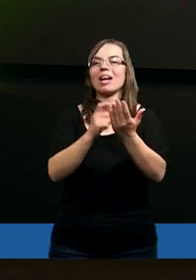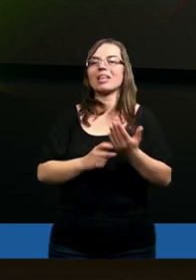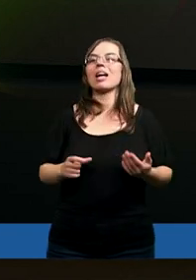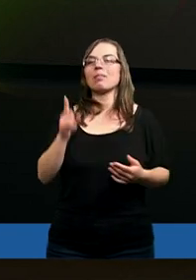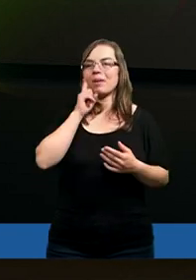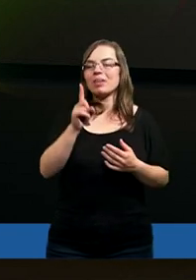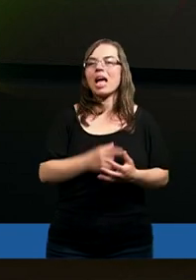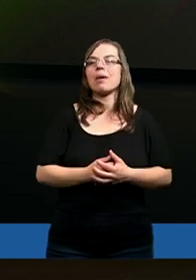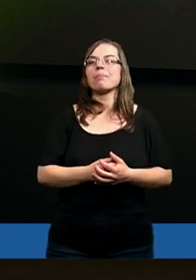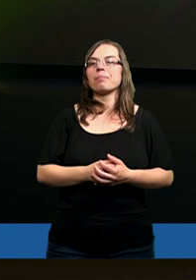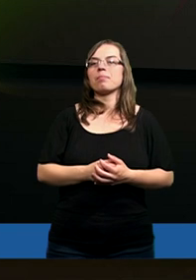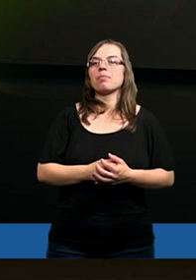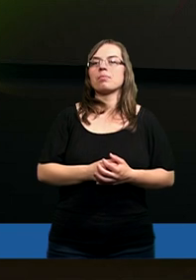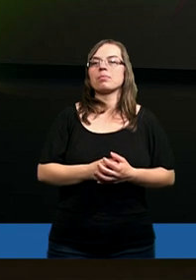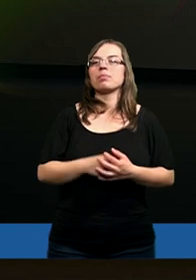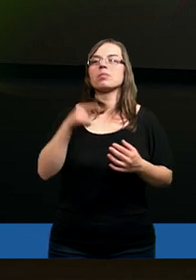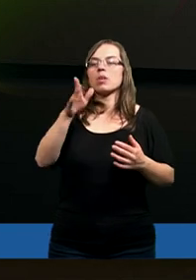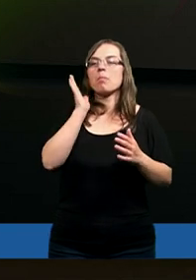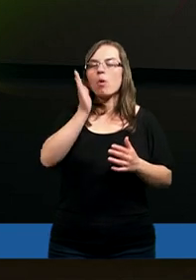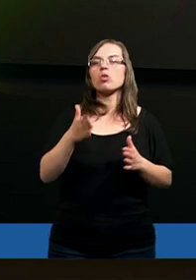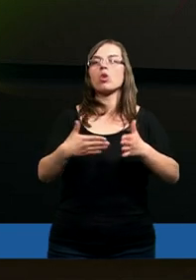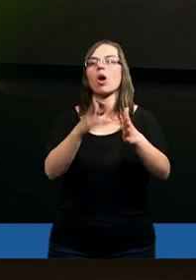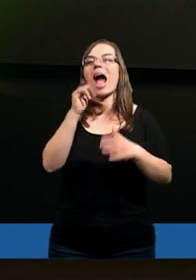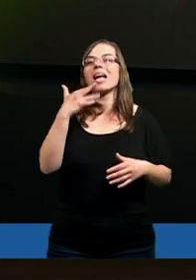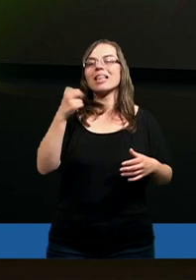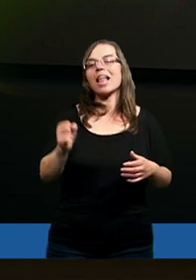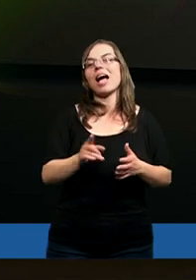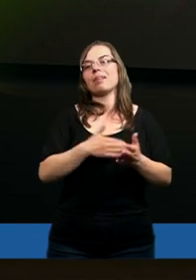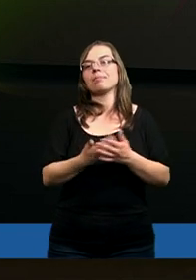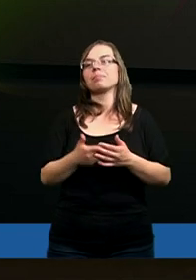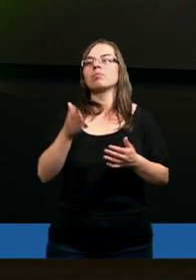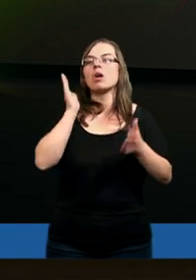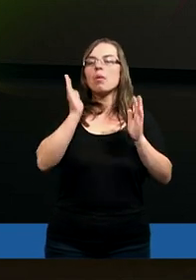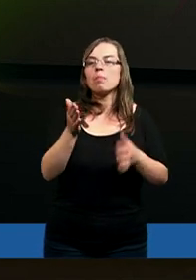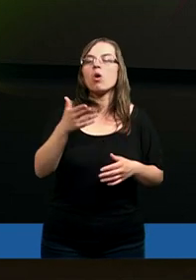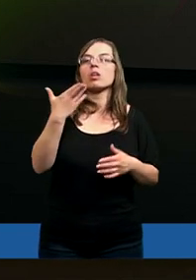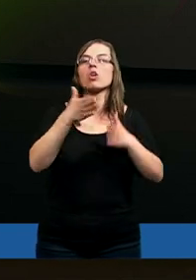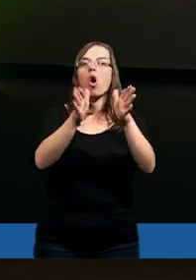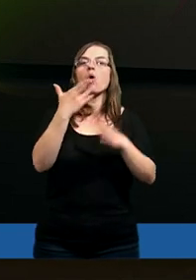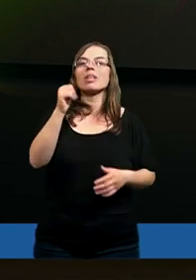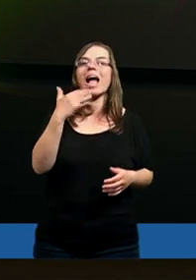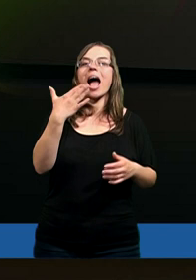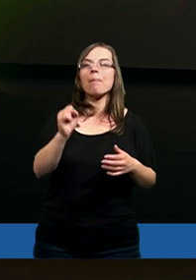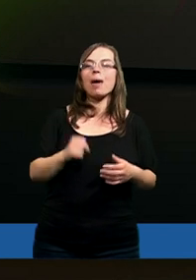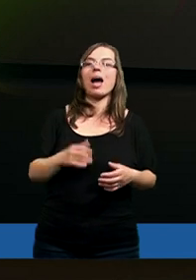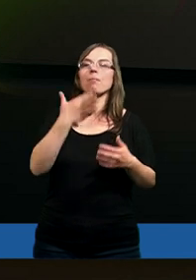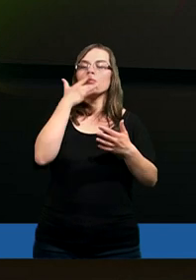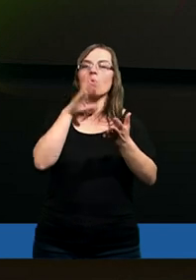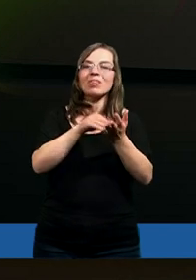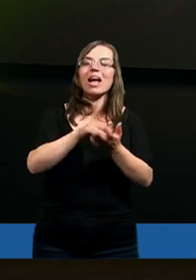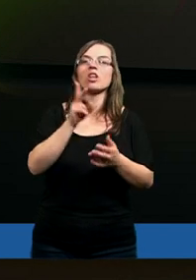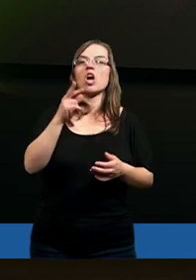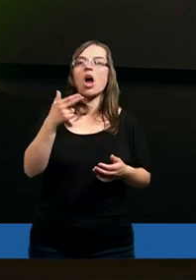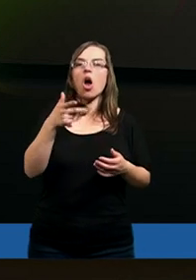dramatyczny, prawda? Poszli drogą Kaina. Dalej, poszli drogą Bileama, powtarza to, co mówi